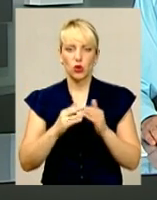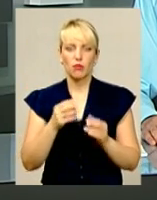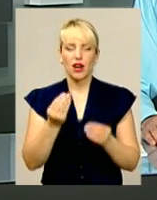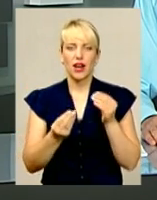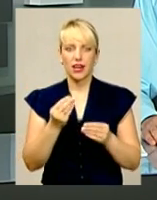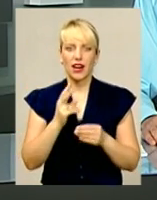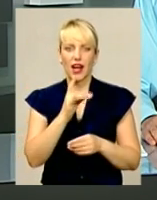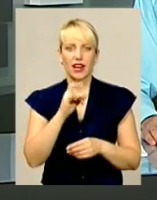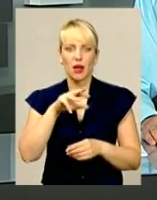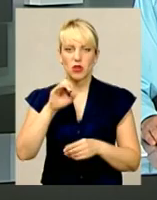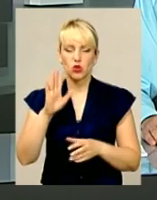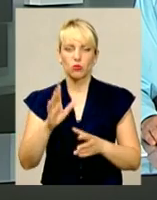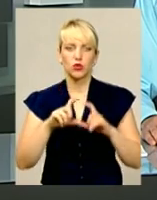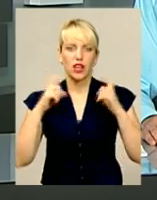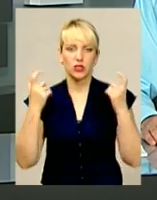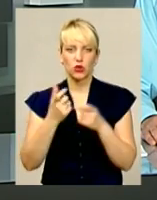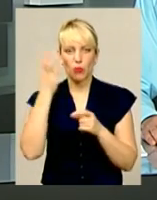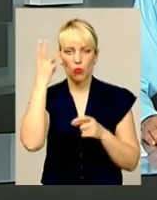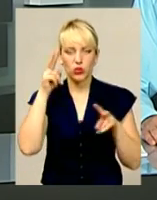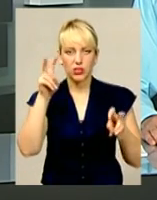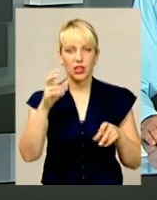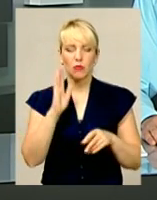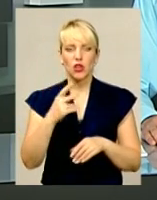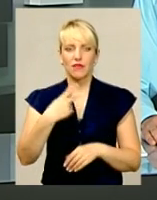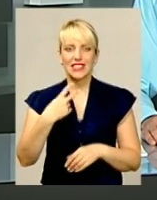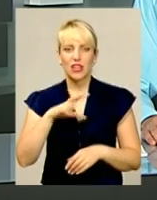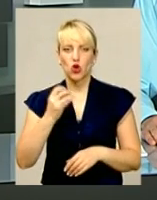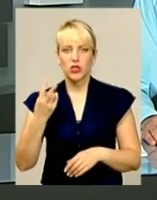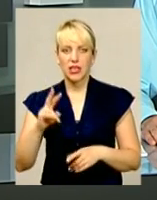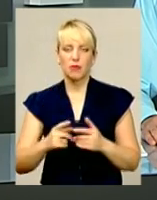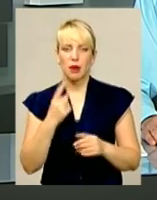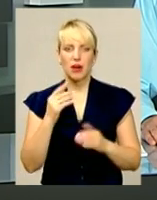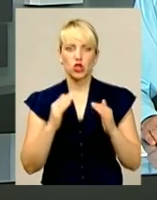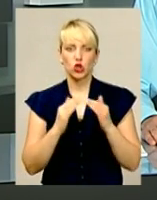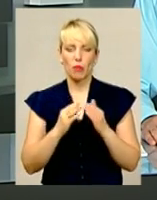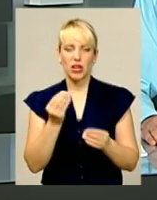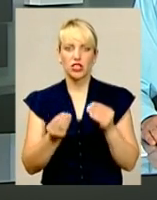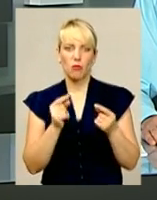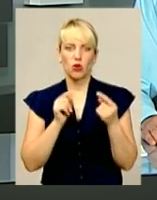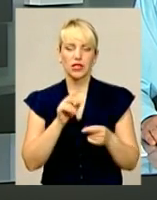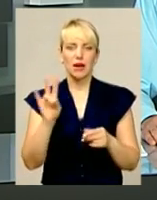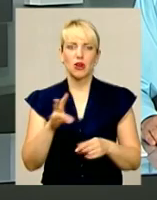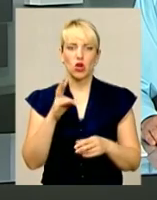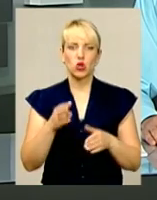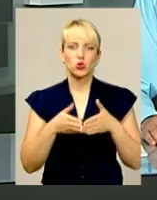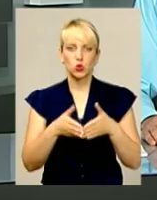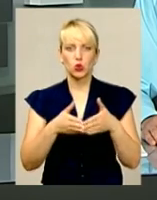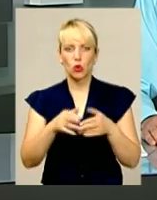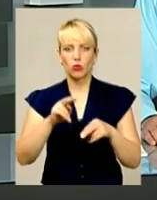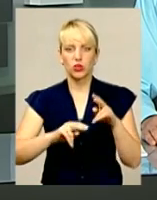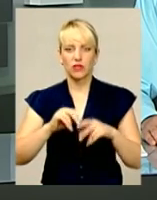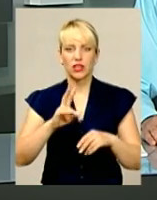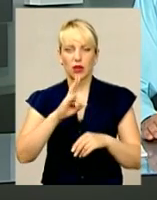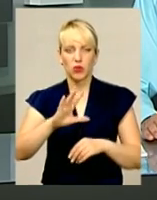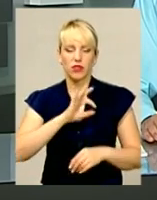відбудеться на стадіоні «Поділля» вже 20 серпня. Нагадаю, перша домашня гра проти миколаївського суднобудівника відбулася на користь